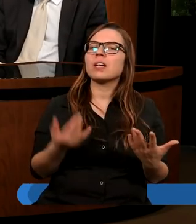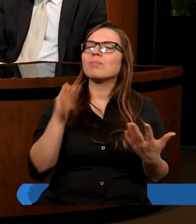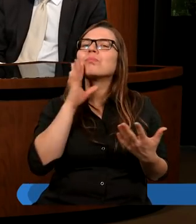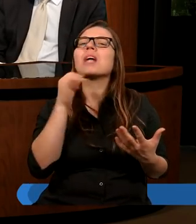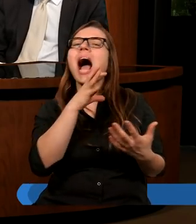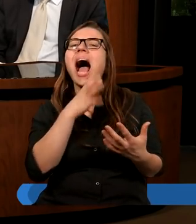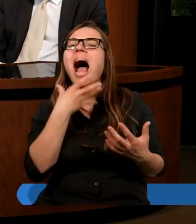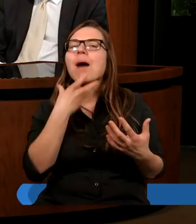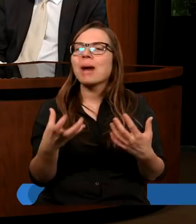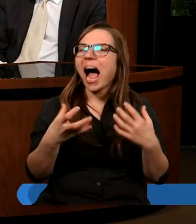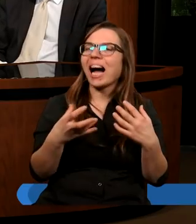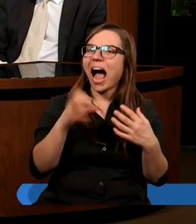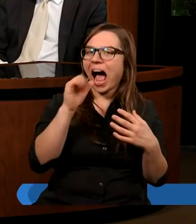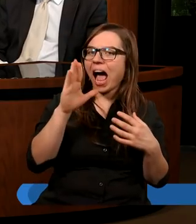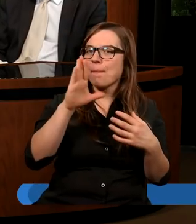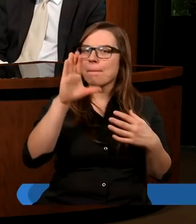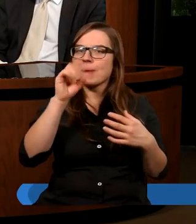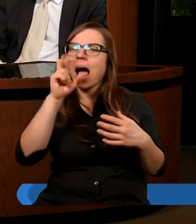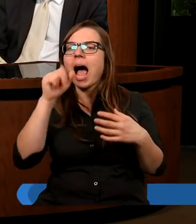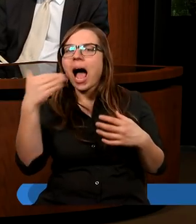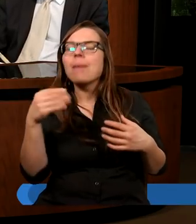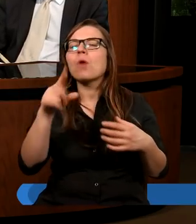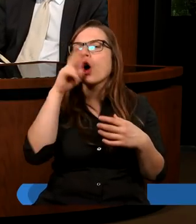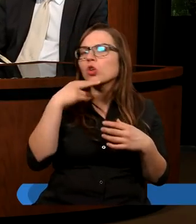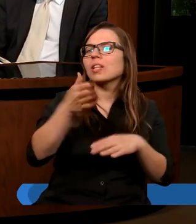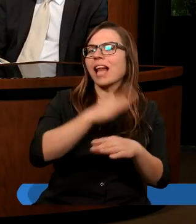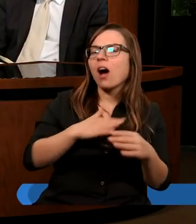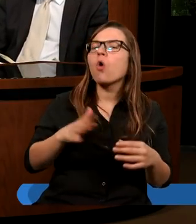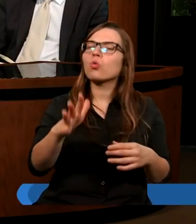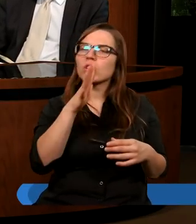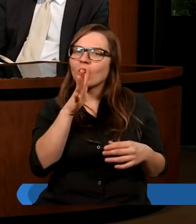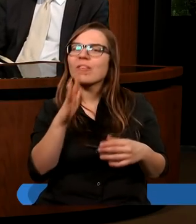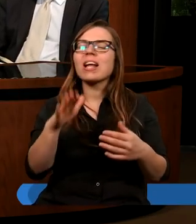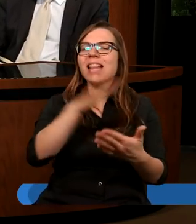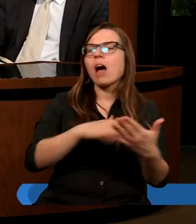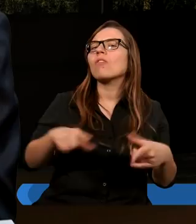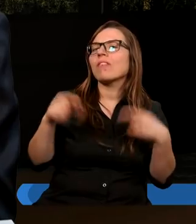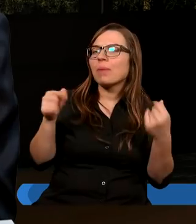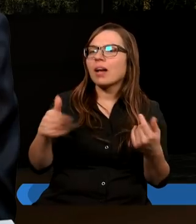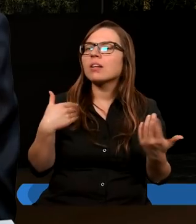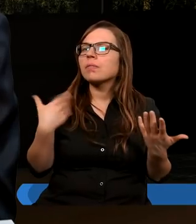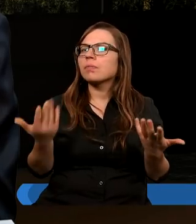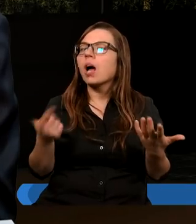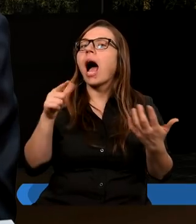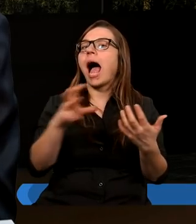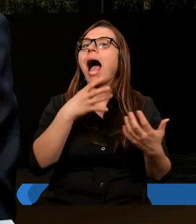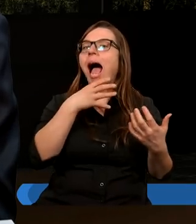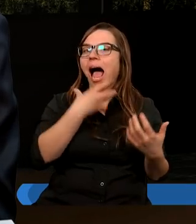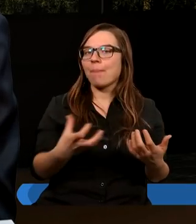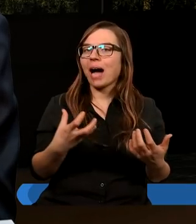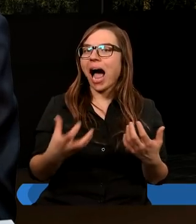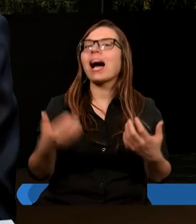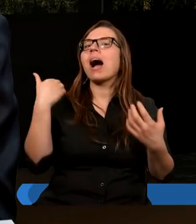Abrahamem, który będzie został powołany jako ojciec narodu, narodu żydowskiego, narodu wybranego? Do Abrahama